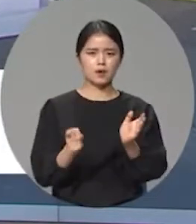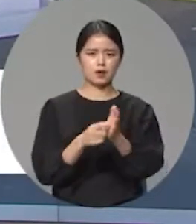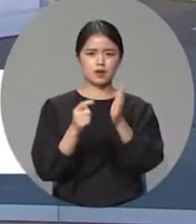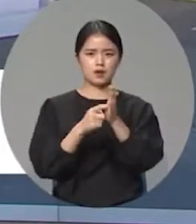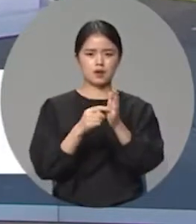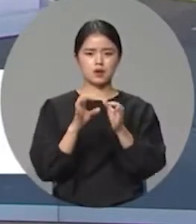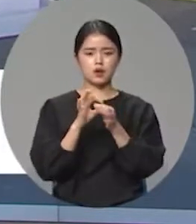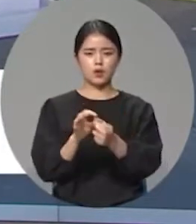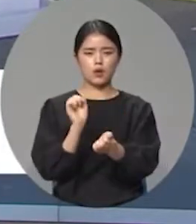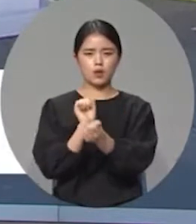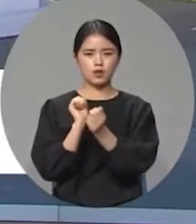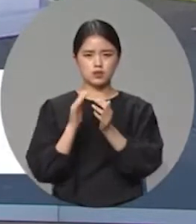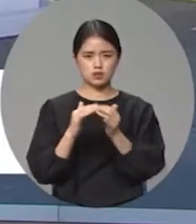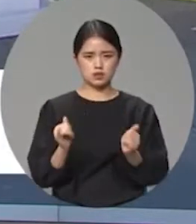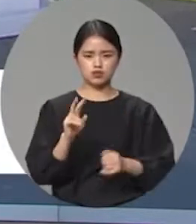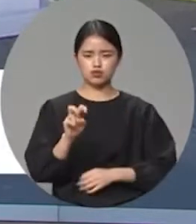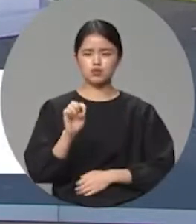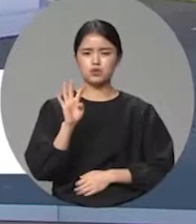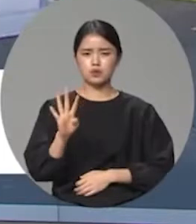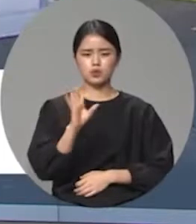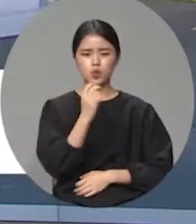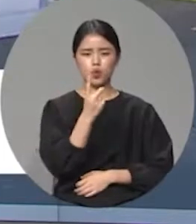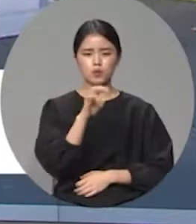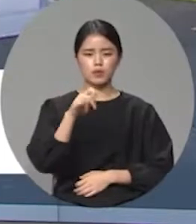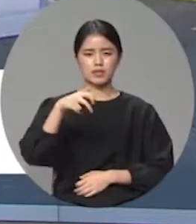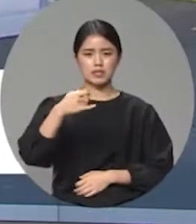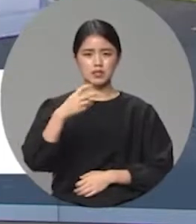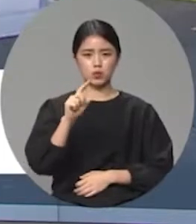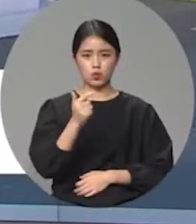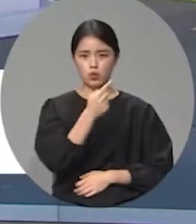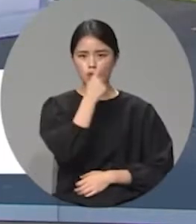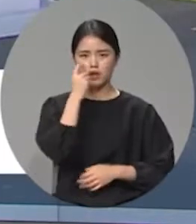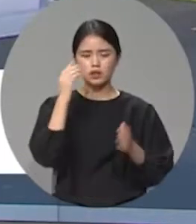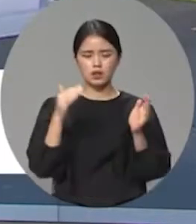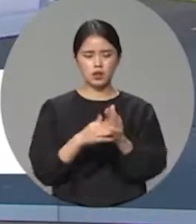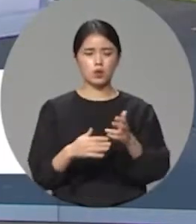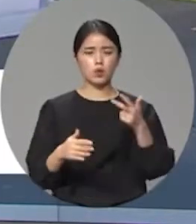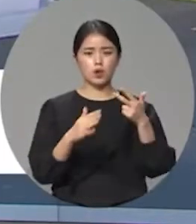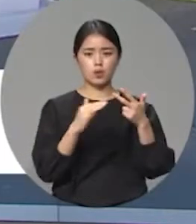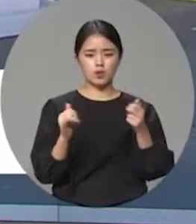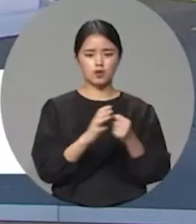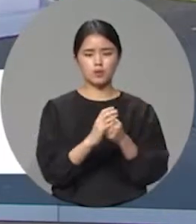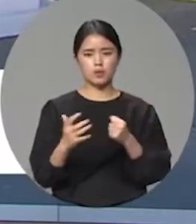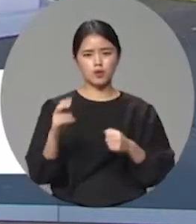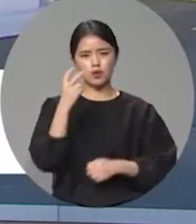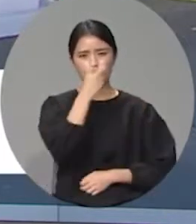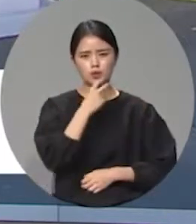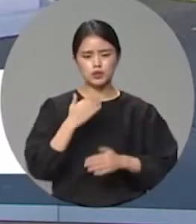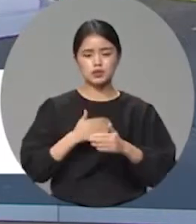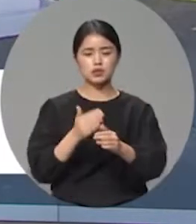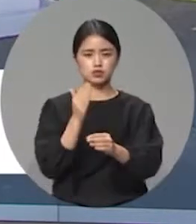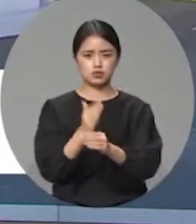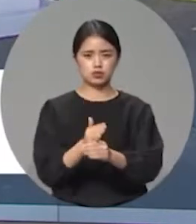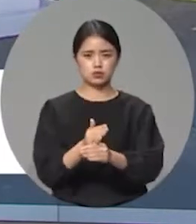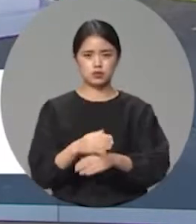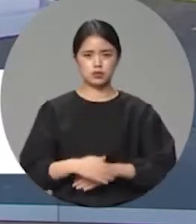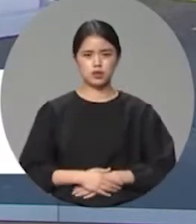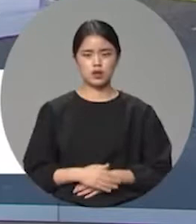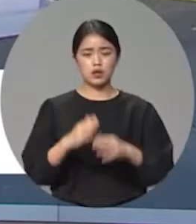확진자 중 24명에게서 오미크론 감염이 확인됐고 7명은 변이 검사가 현재 진행 중입니다.